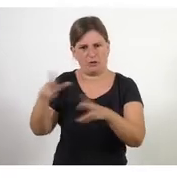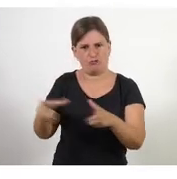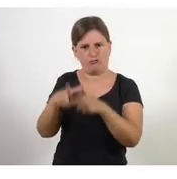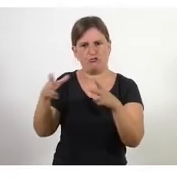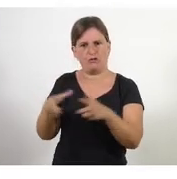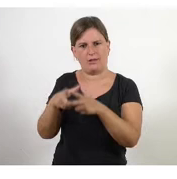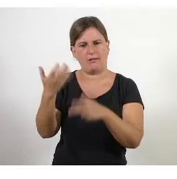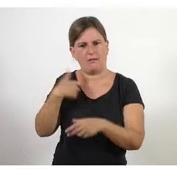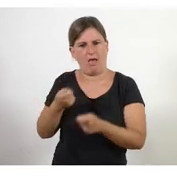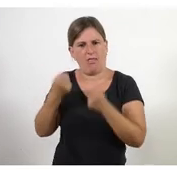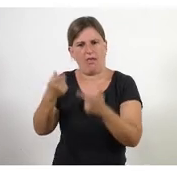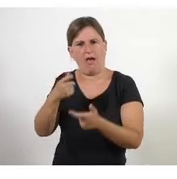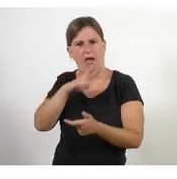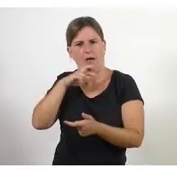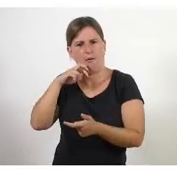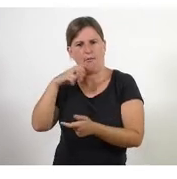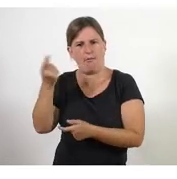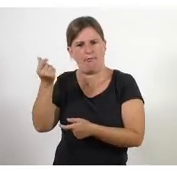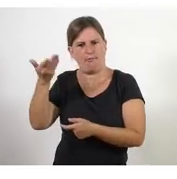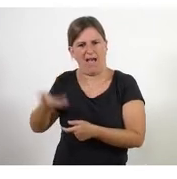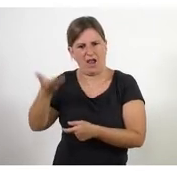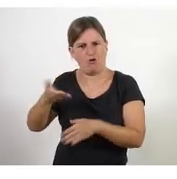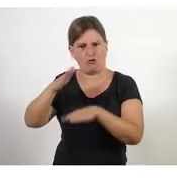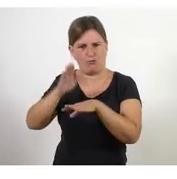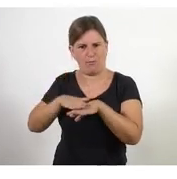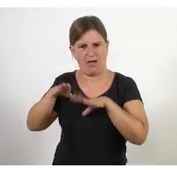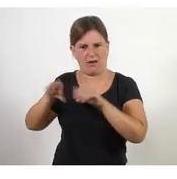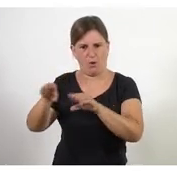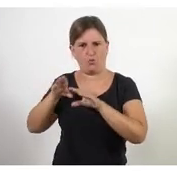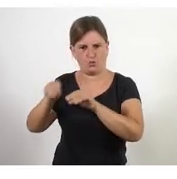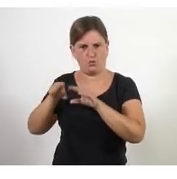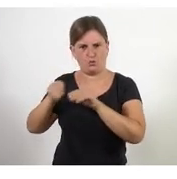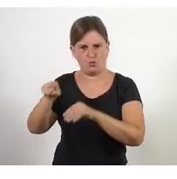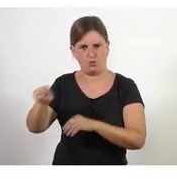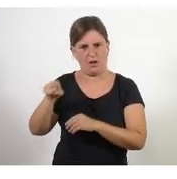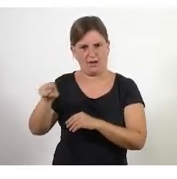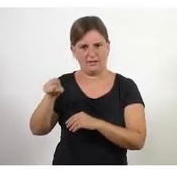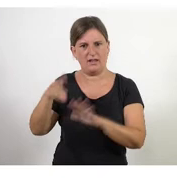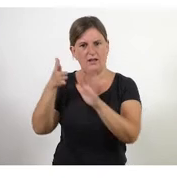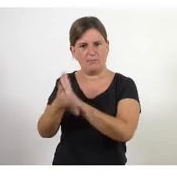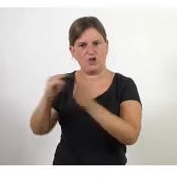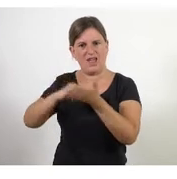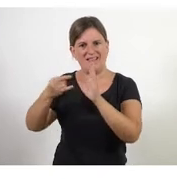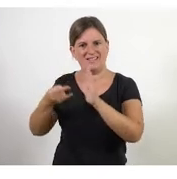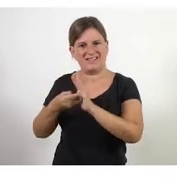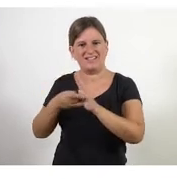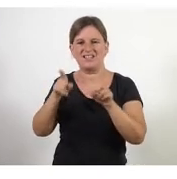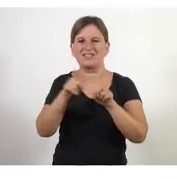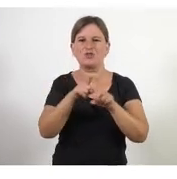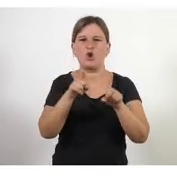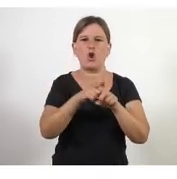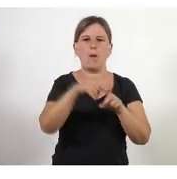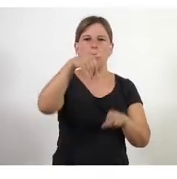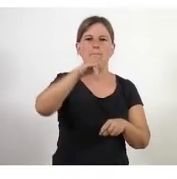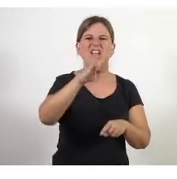ja afegeix valor als teus usuaris a les teves usuaris per la tal les estratègies ja no serveix el Microsoft Project ja no